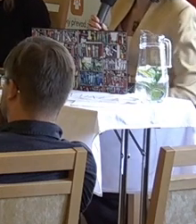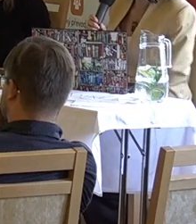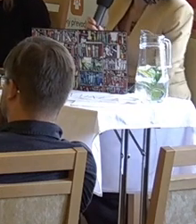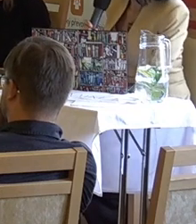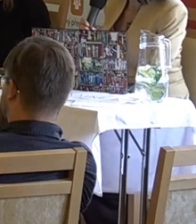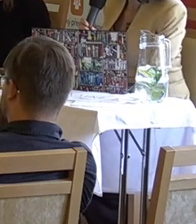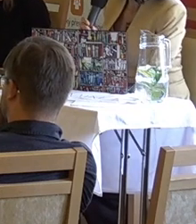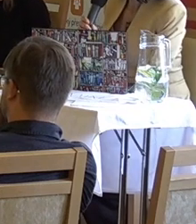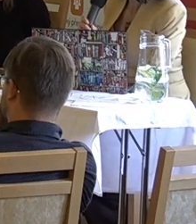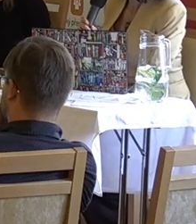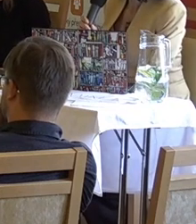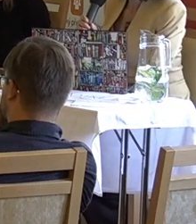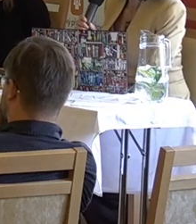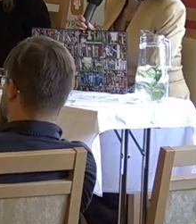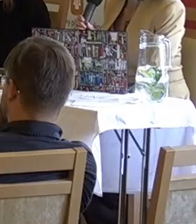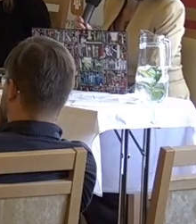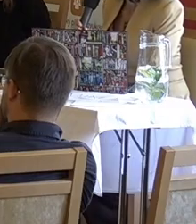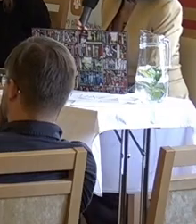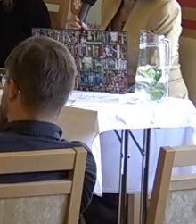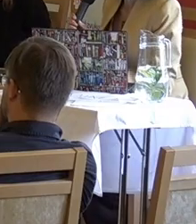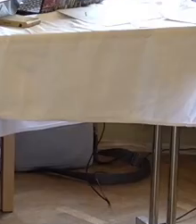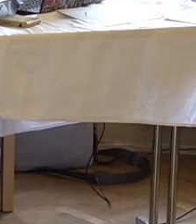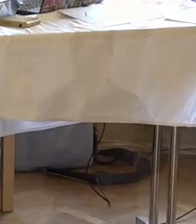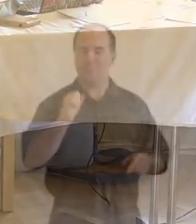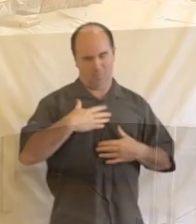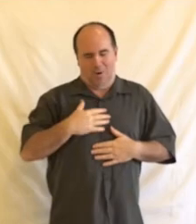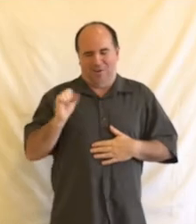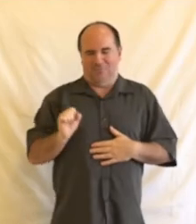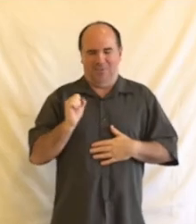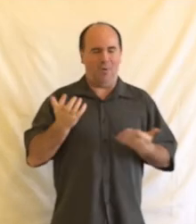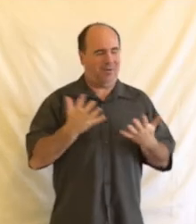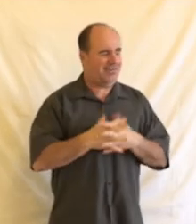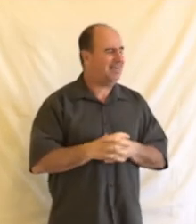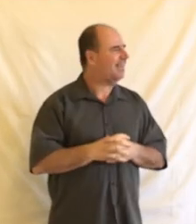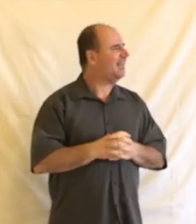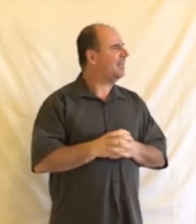výboru a to je náš výbor, váš výbor, tvůj výbor,